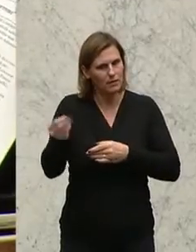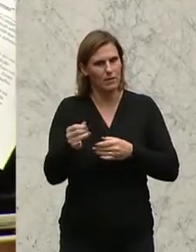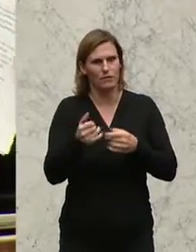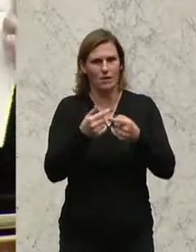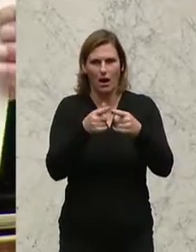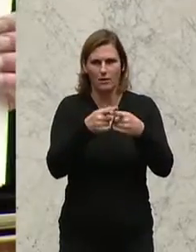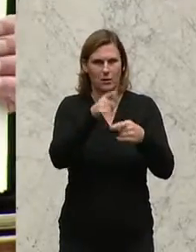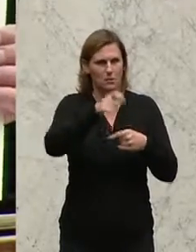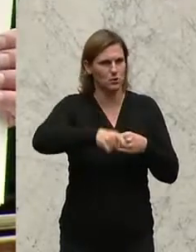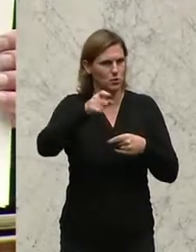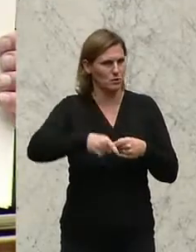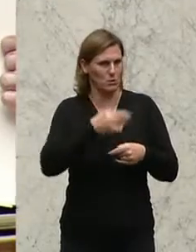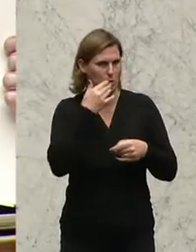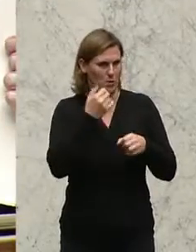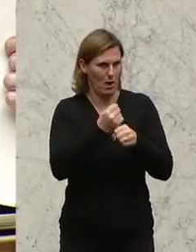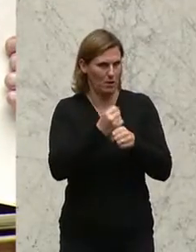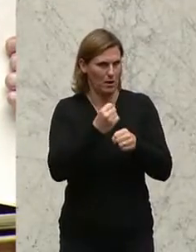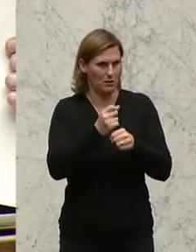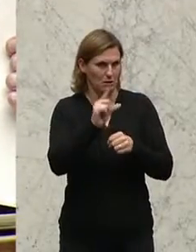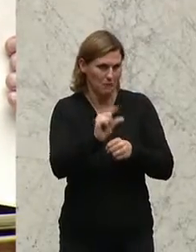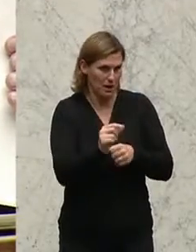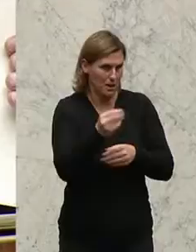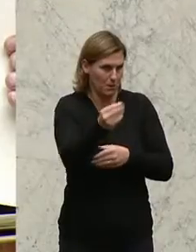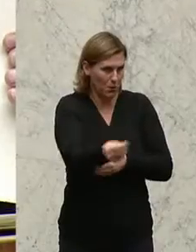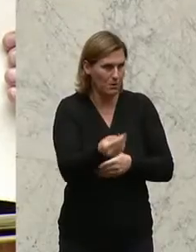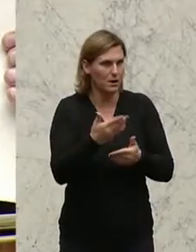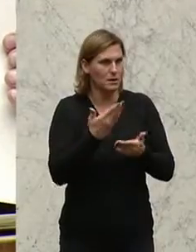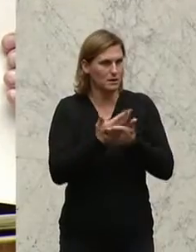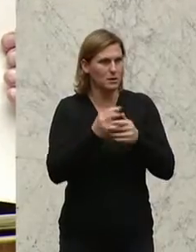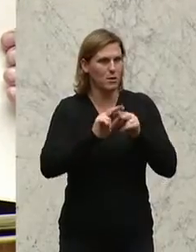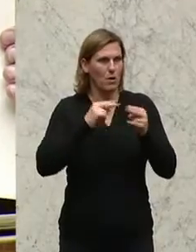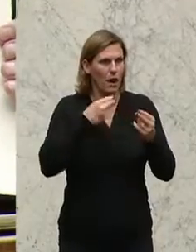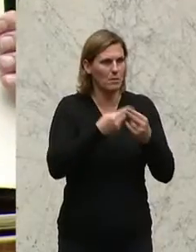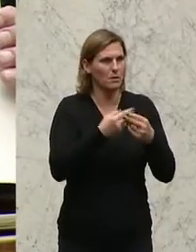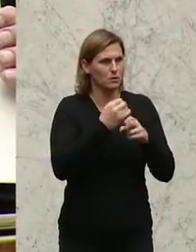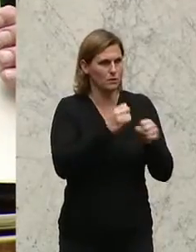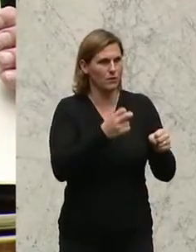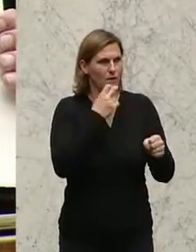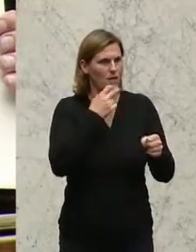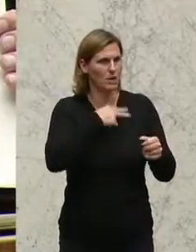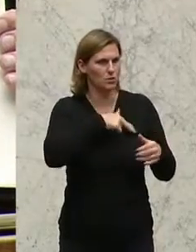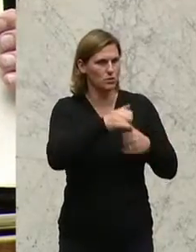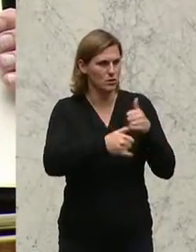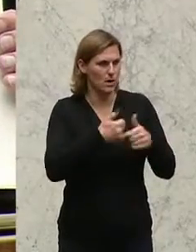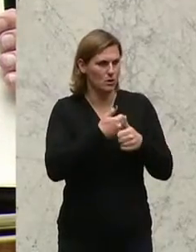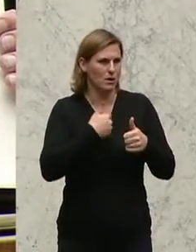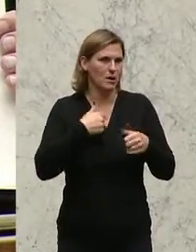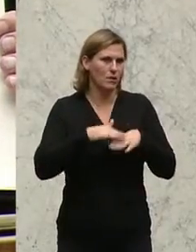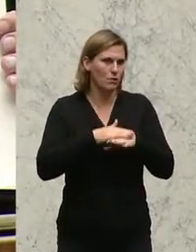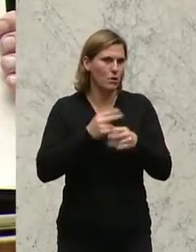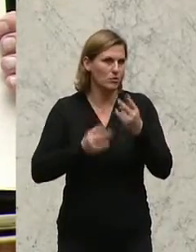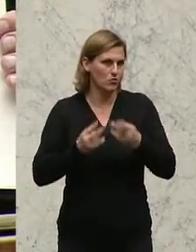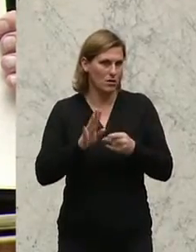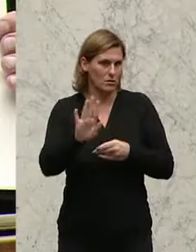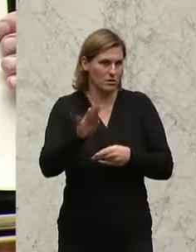als jemand, der nicht arbeitet. Und deswegen braucht sie auch diese Anpassungen beim Freiwilligen Sozialen Jahr. Und ich finde es schade, dass sie nicht entsprechend zustimmen